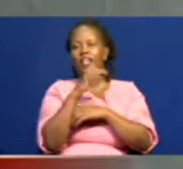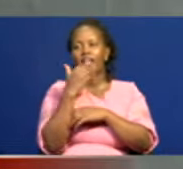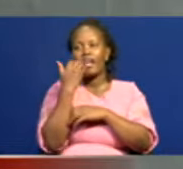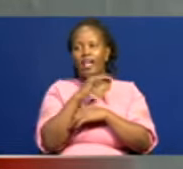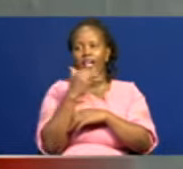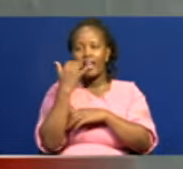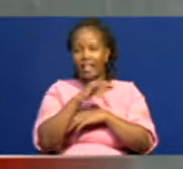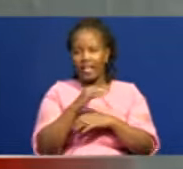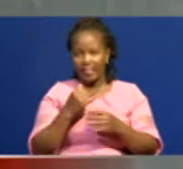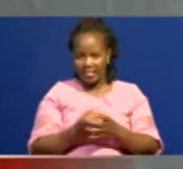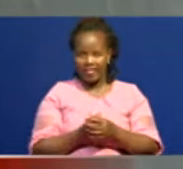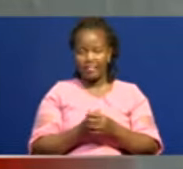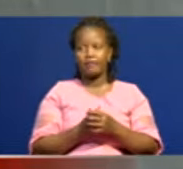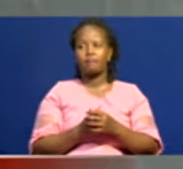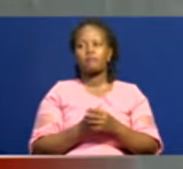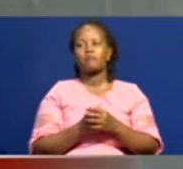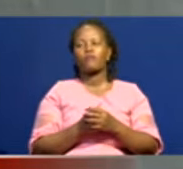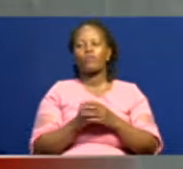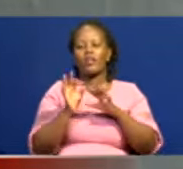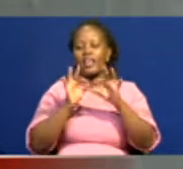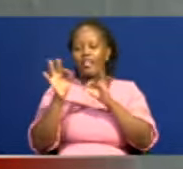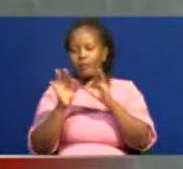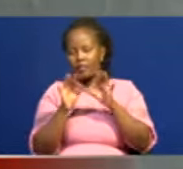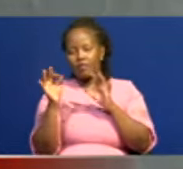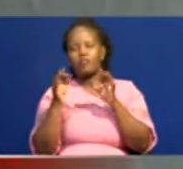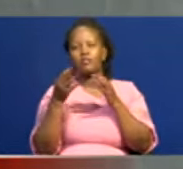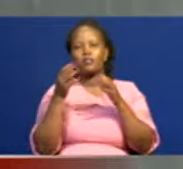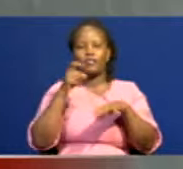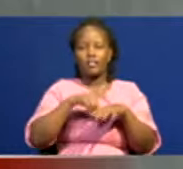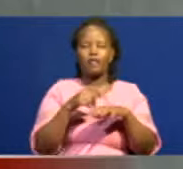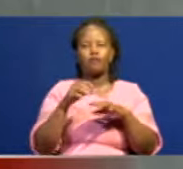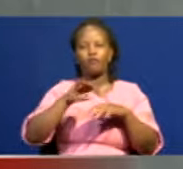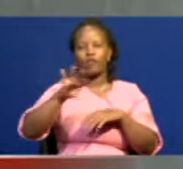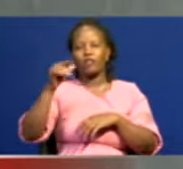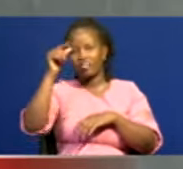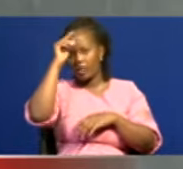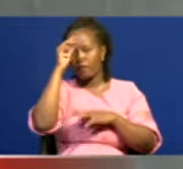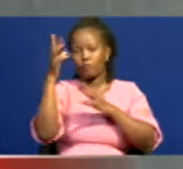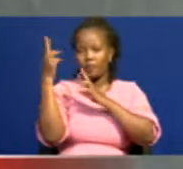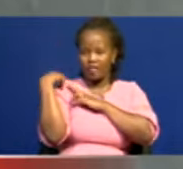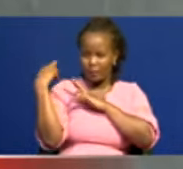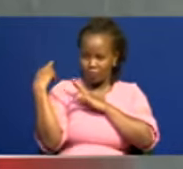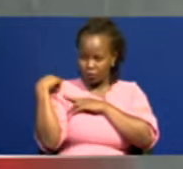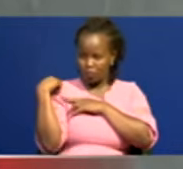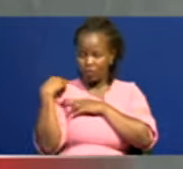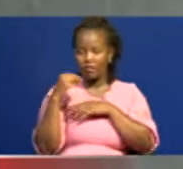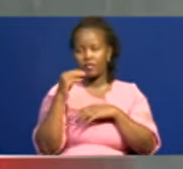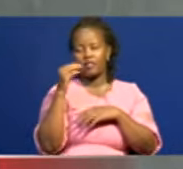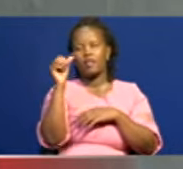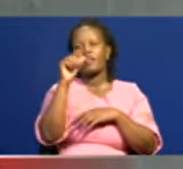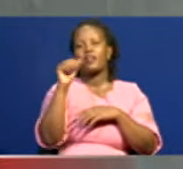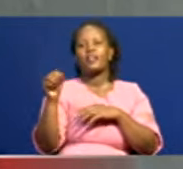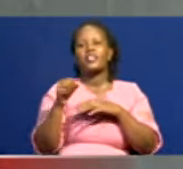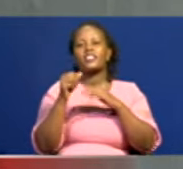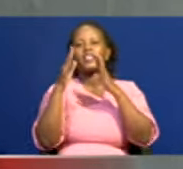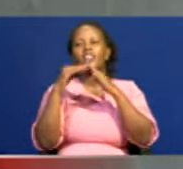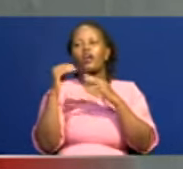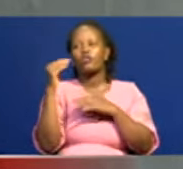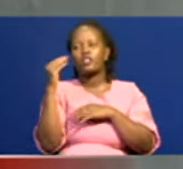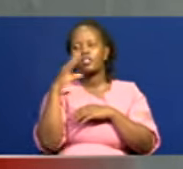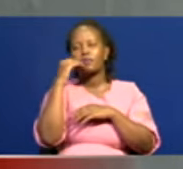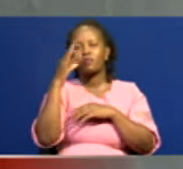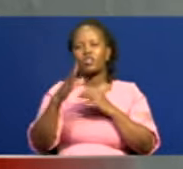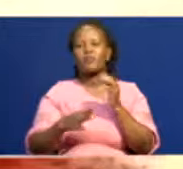Mwedea uwa kuwajibika kwa Serikali za kaunti umewadia. Hii ndi ukaolea hatibu wa ikulu Hussein Mohamed ali asema Serikali za